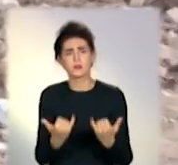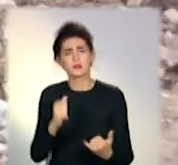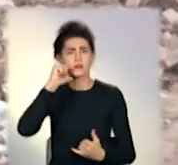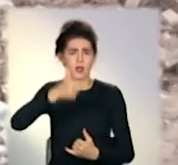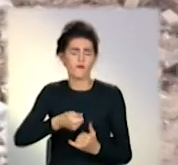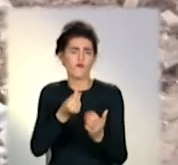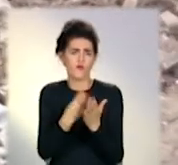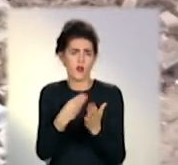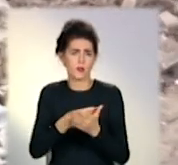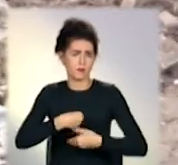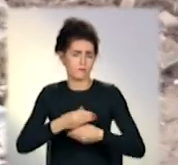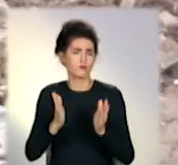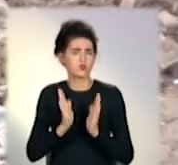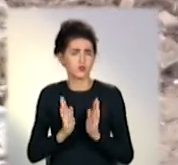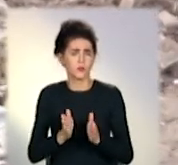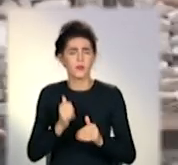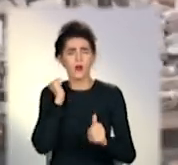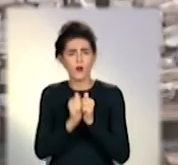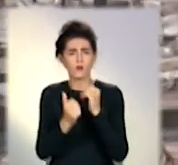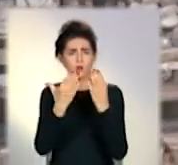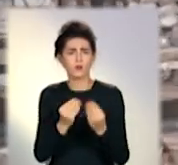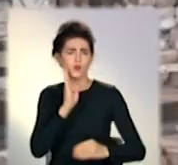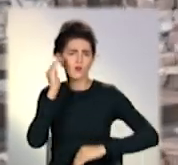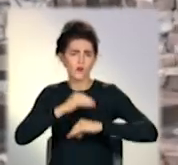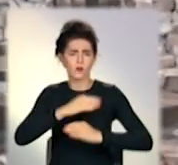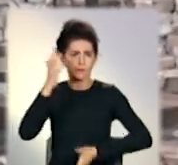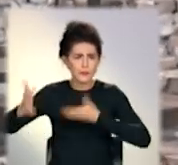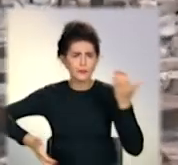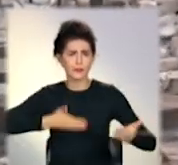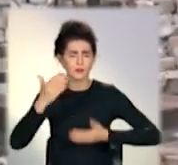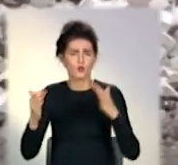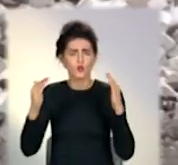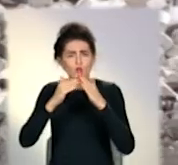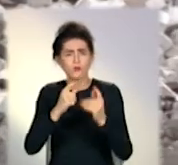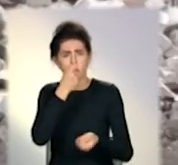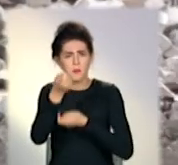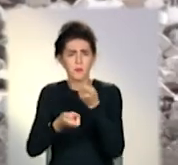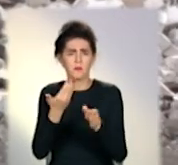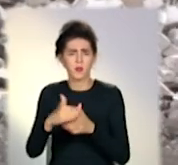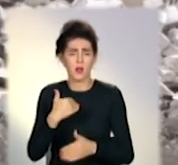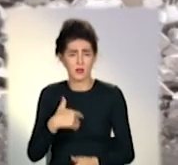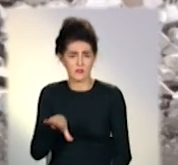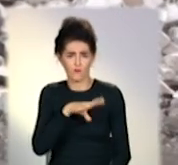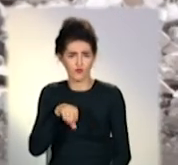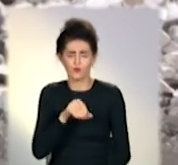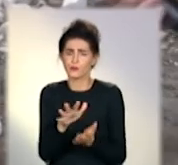З ранку до вечора розбирає цеглу. Так виглядає життя пані Лідії. Говорить, втратила все.